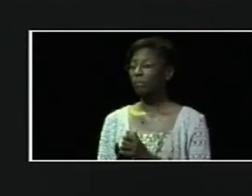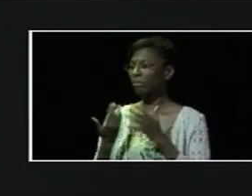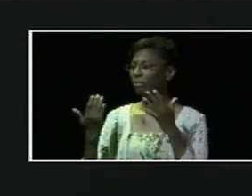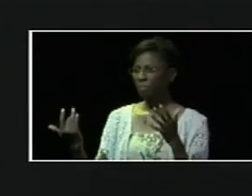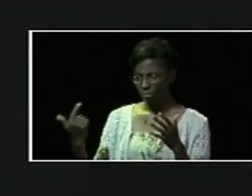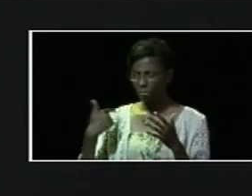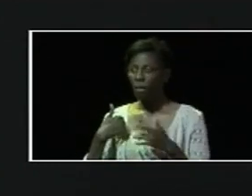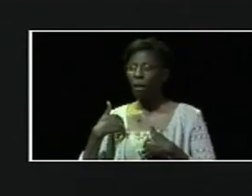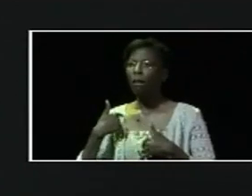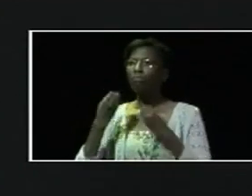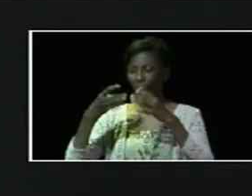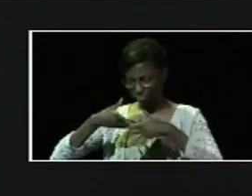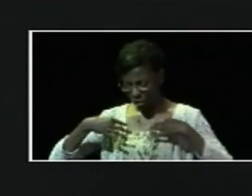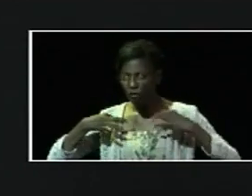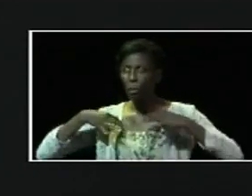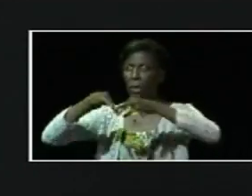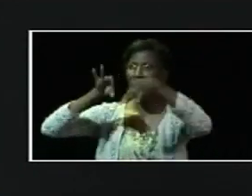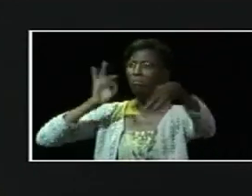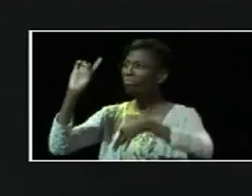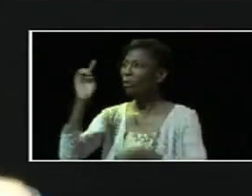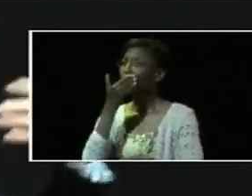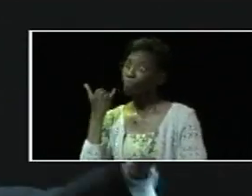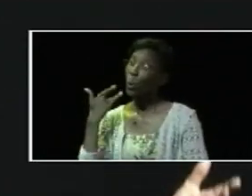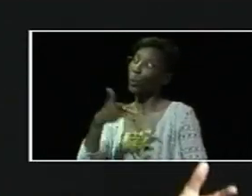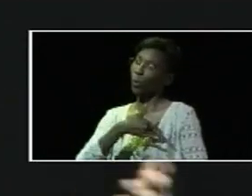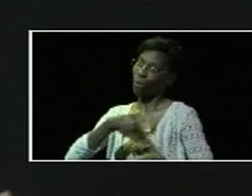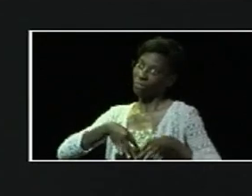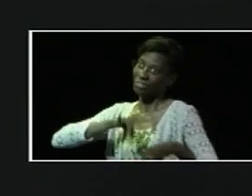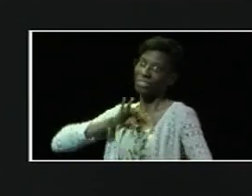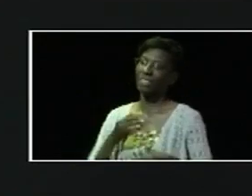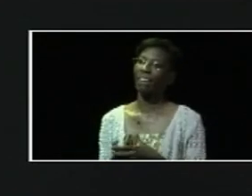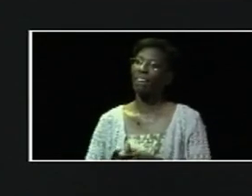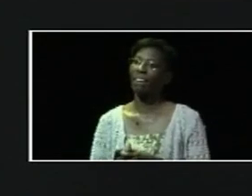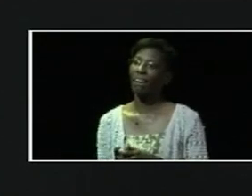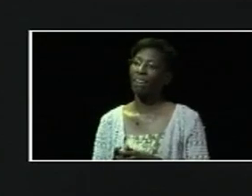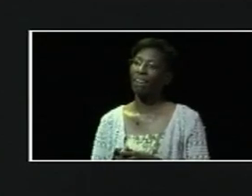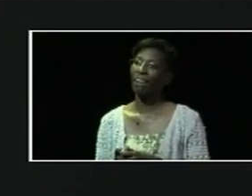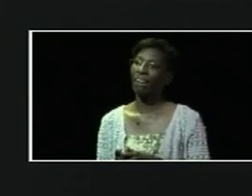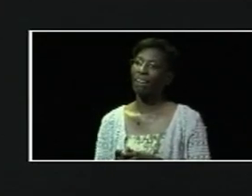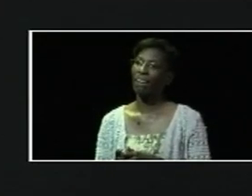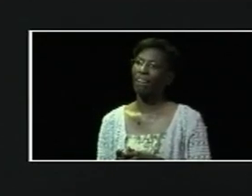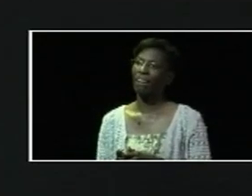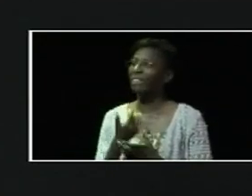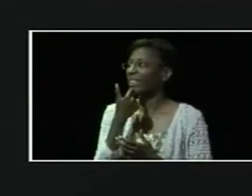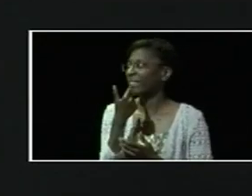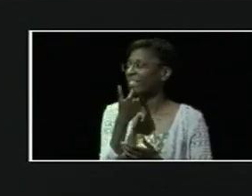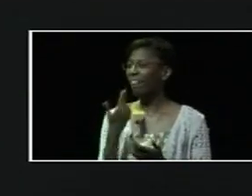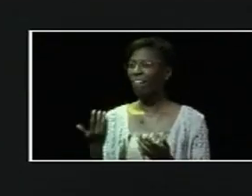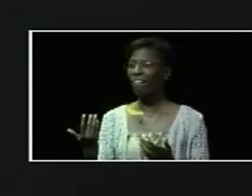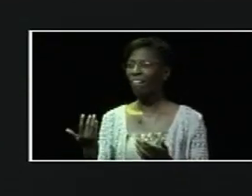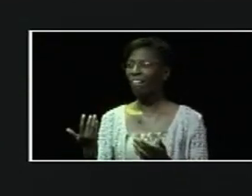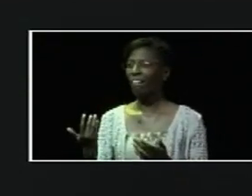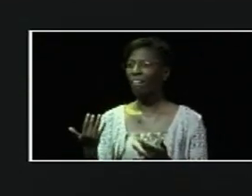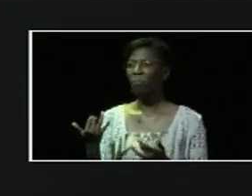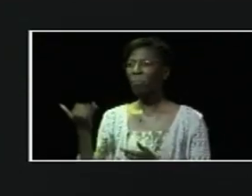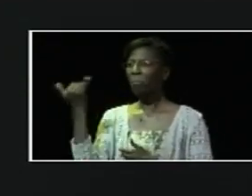Ne déchirez pas vos vêtements mais plutôt votre coeur. Don't make a big show of your spirituality. Ne soyez pas, ne faites pas un